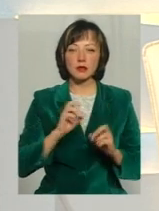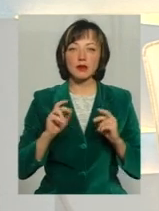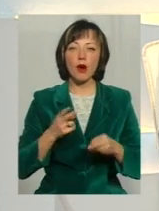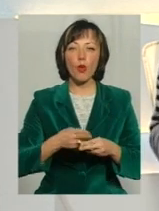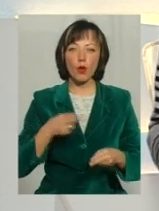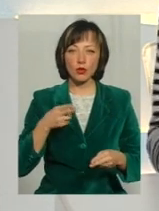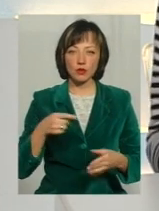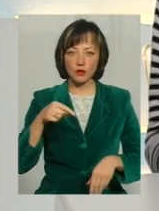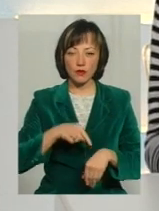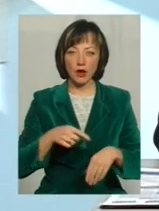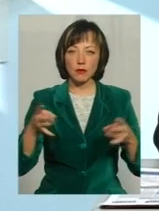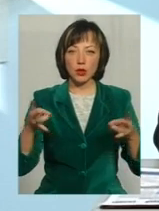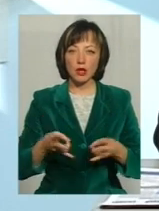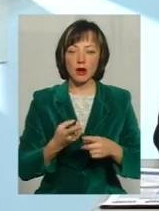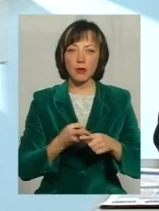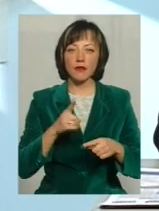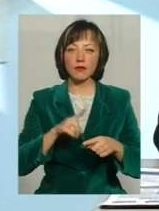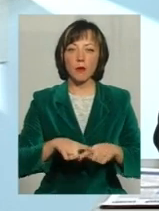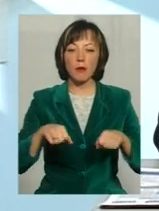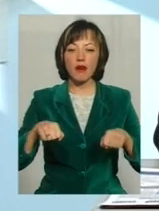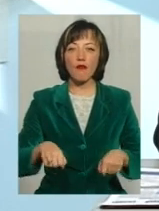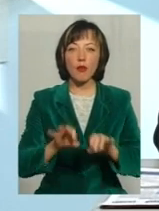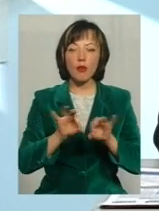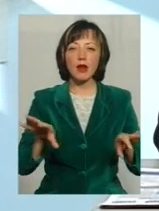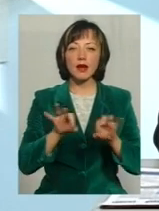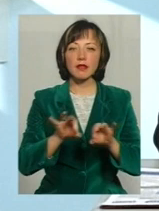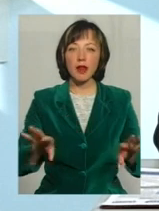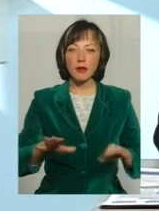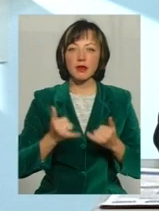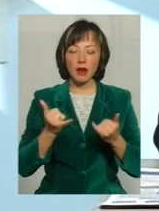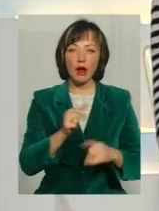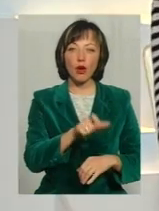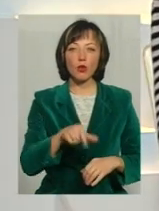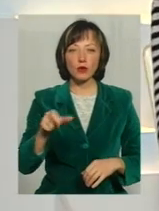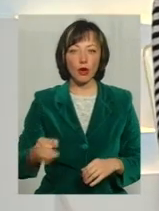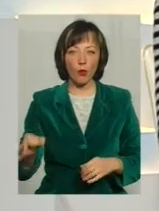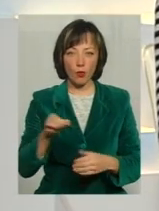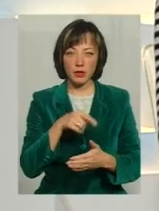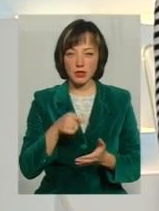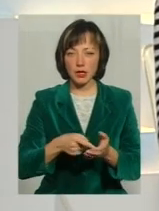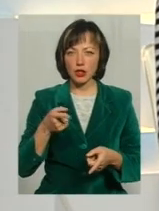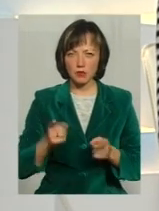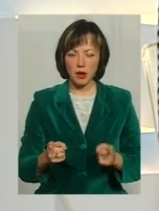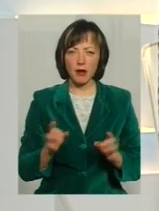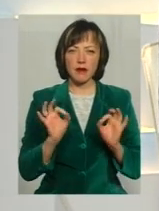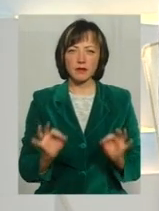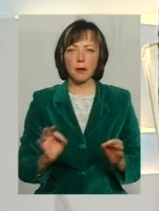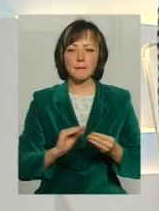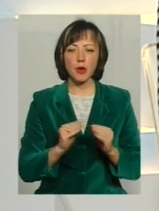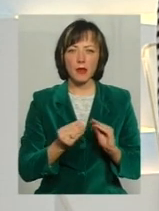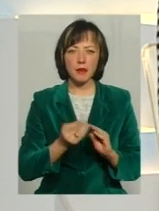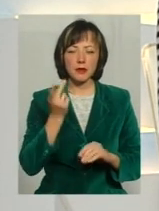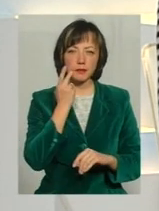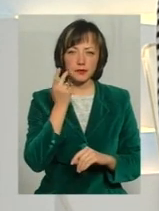відчувається потреба в тому правовому лікнепі для мешканців нашої області? Адже, ну справді, проблеми